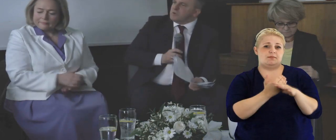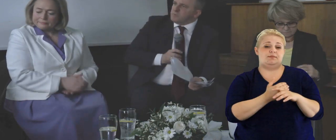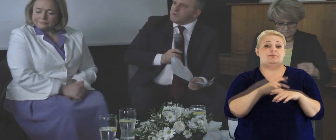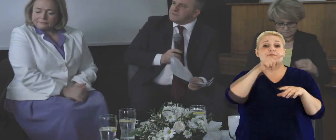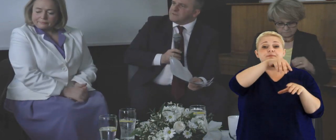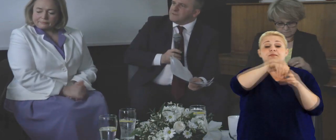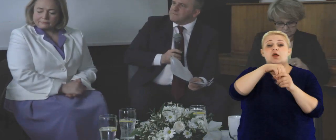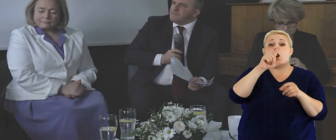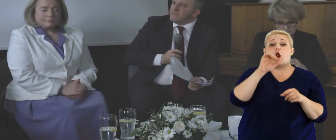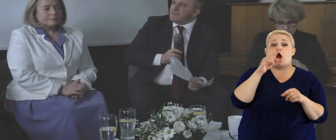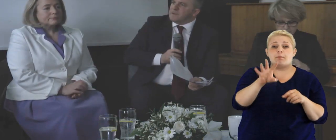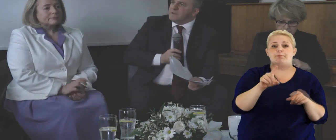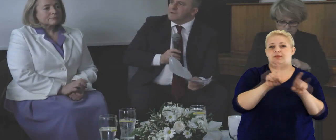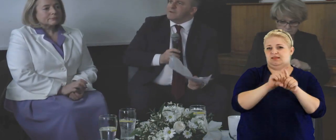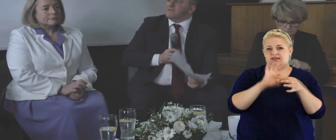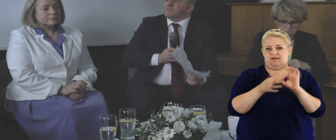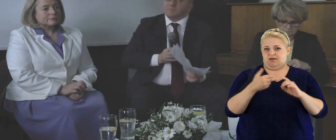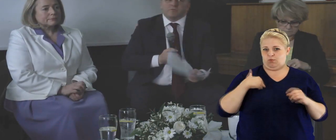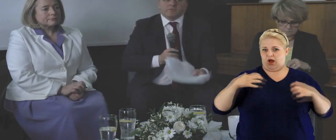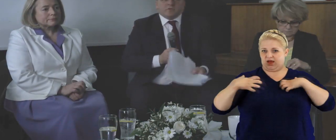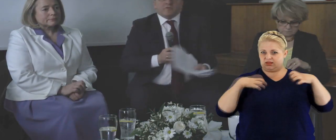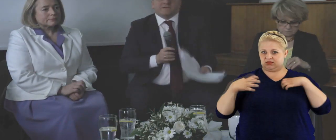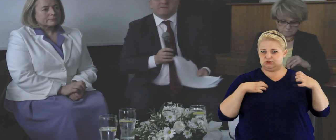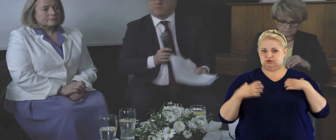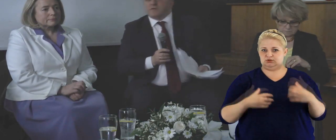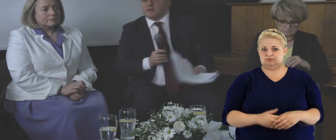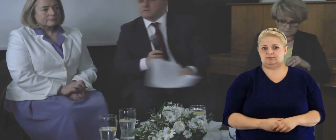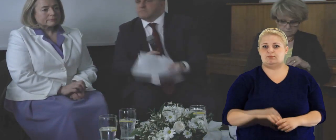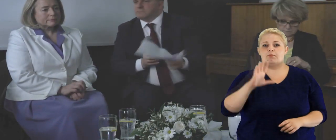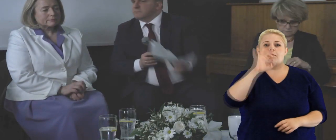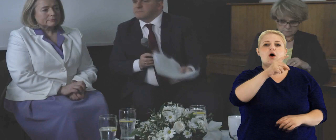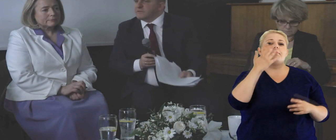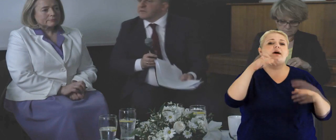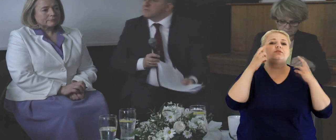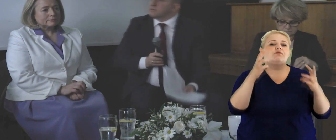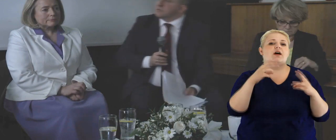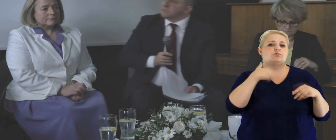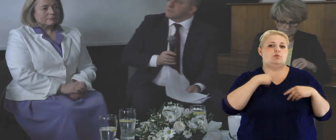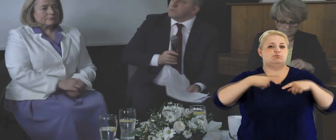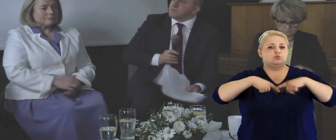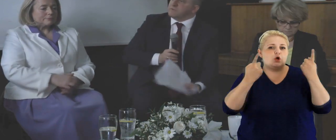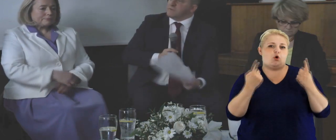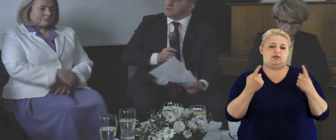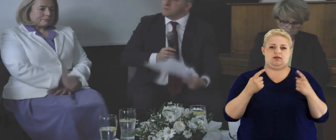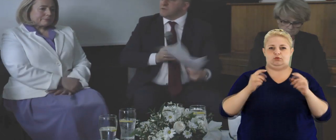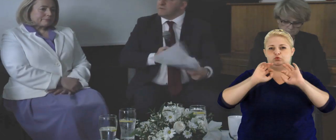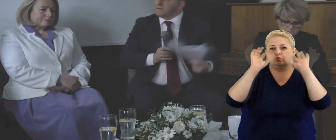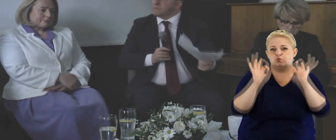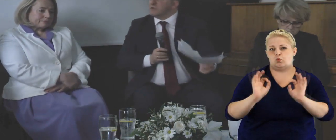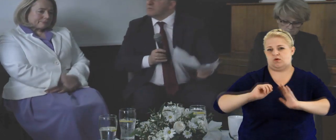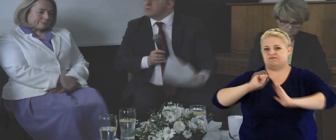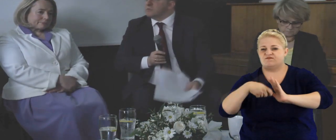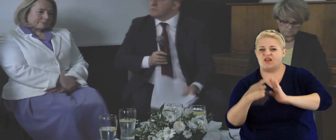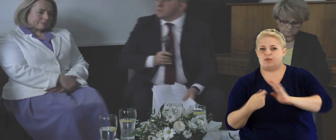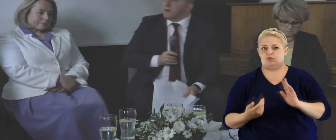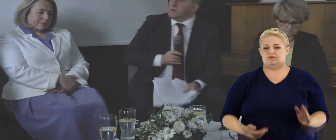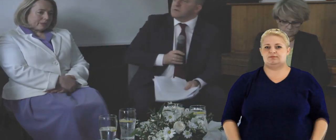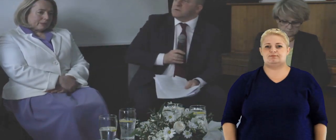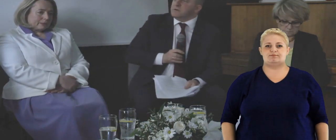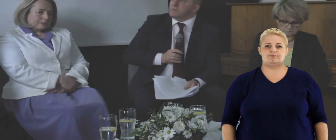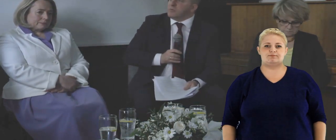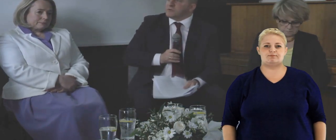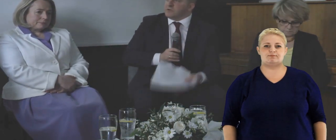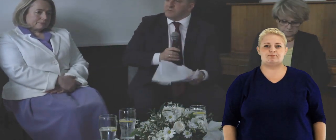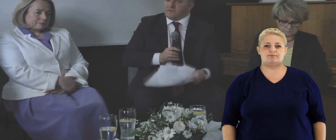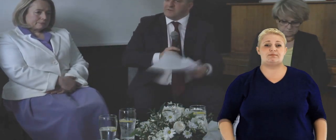To były korporacje. W tym lobbyingu występowali nawet artyści, ponieważ tam ważnym elementem tego lobbyingu było